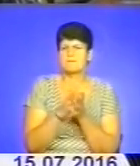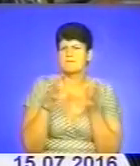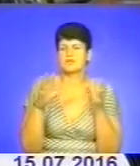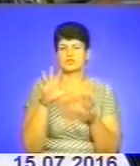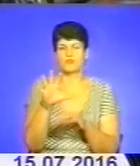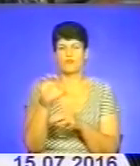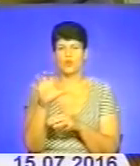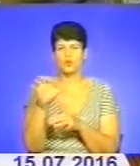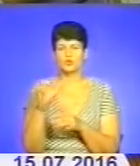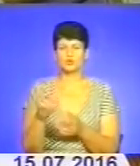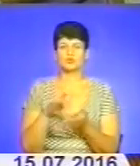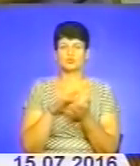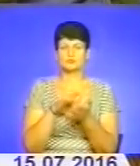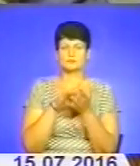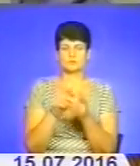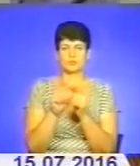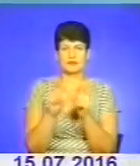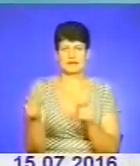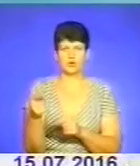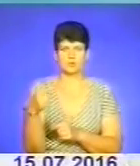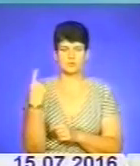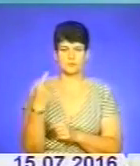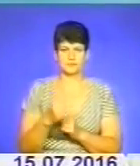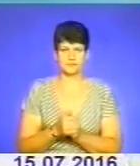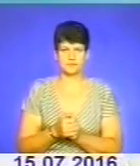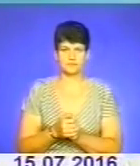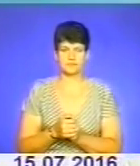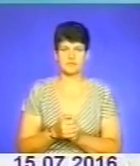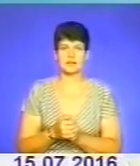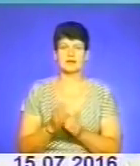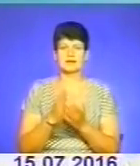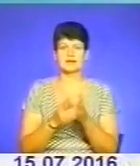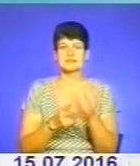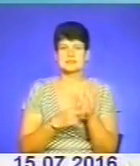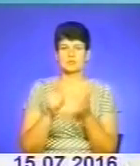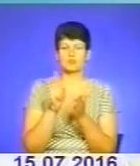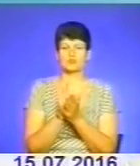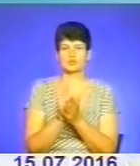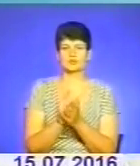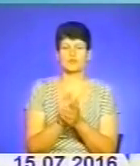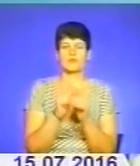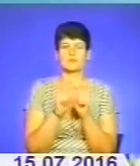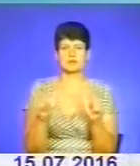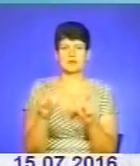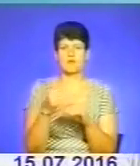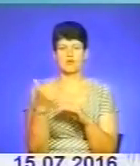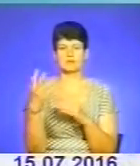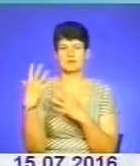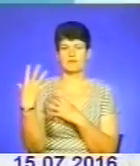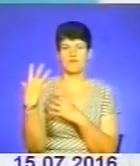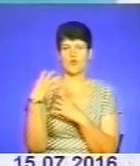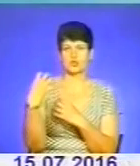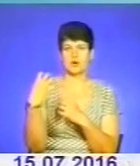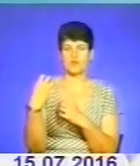туристичних об'єктів Тернопільської області. Є сім обов'язкових об'єктів, на фоні яких потрібно сфотографуватися з